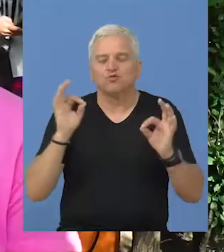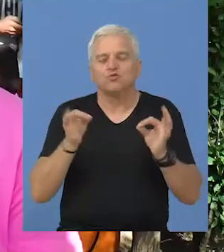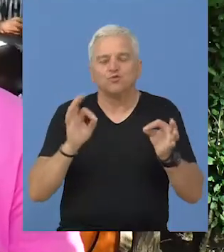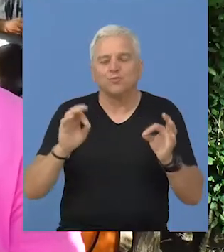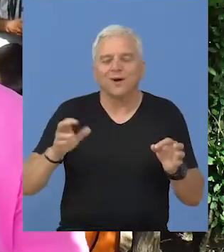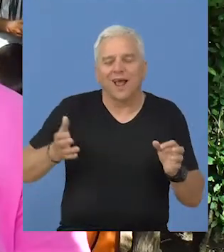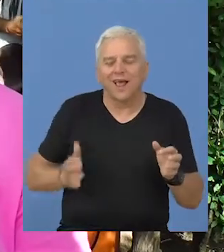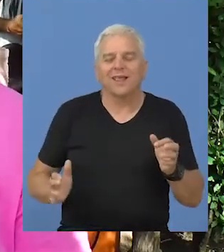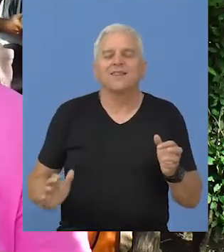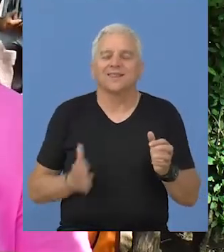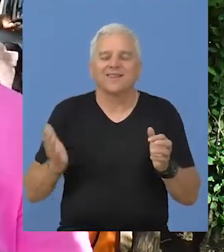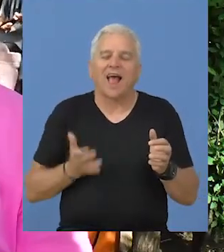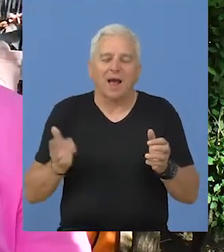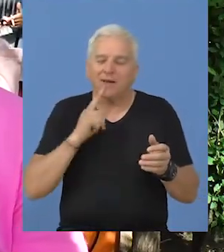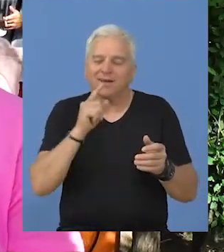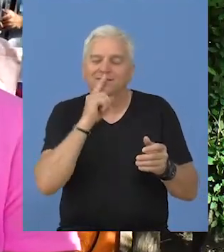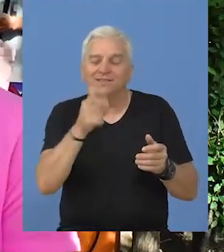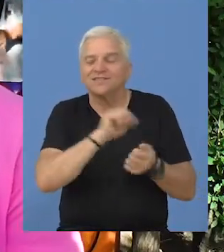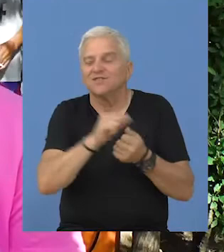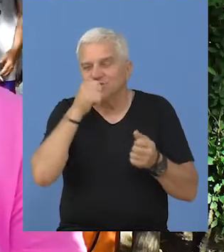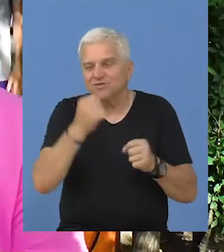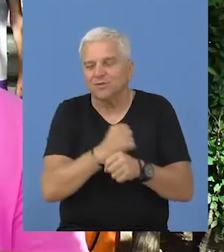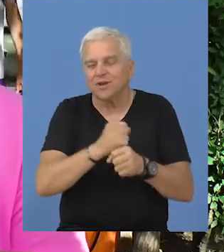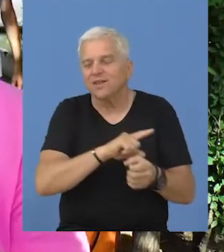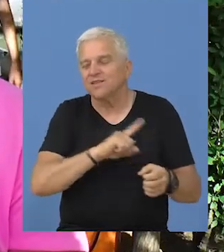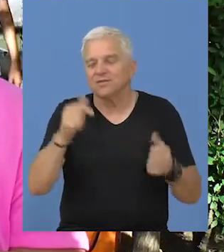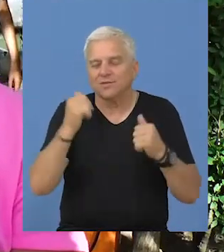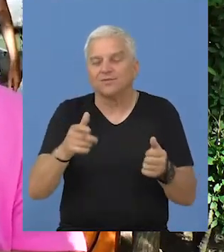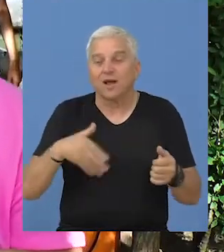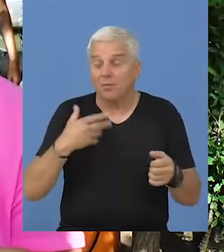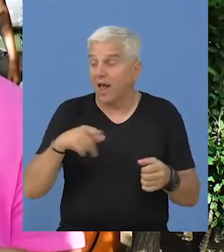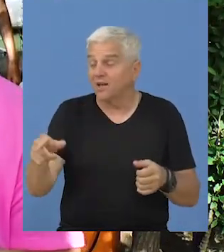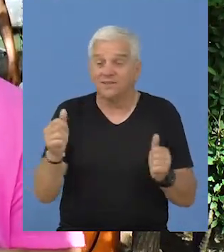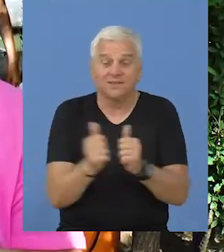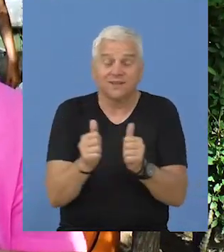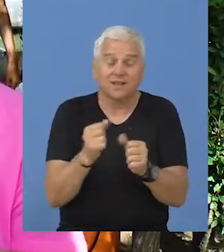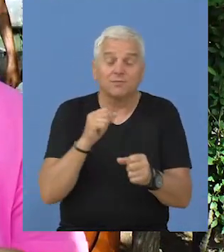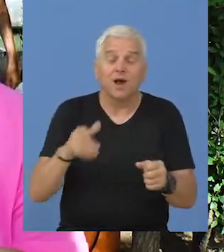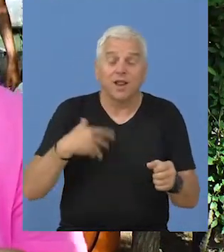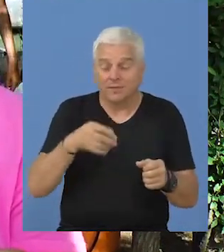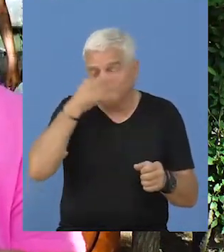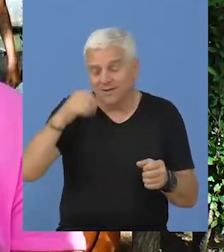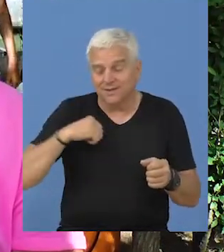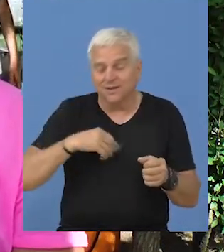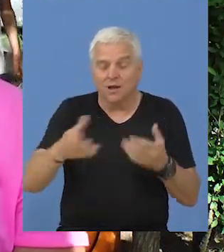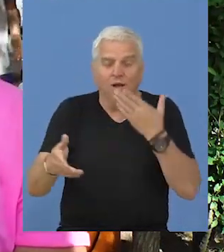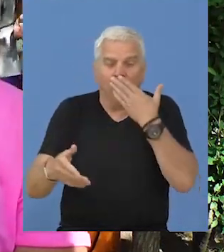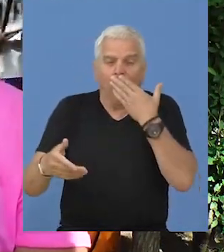su došle na ideju, pored svega onog što smo uradili, da napravimo nešto našim najmlađima zanimljivo.